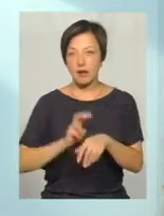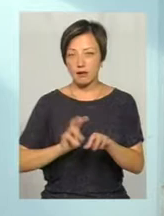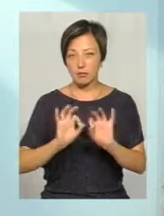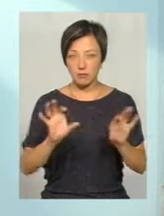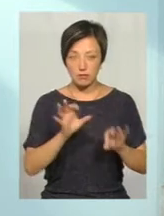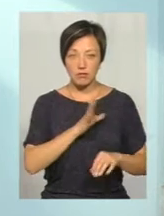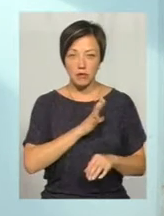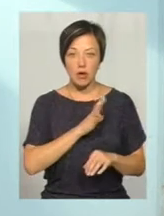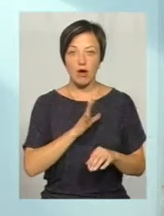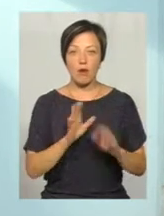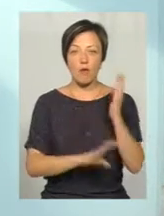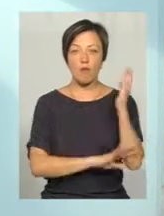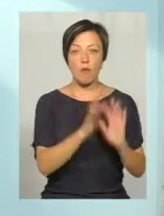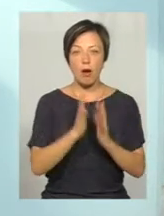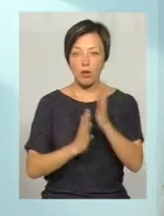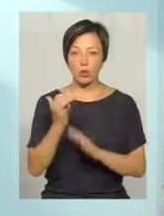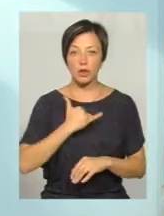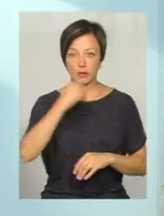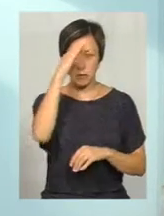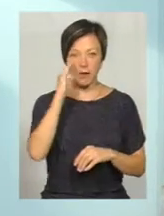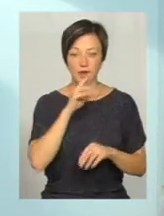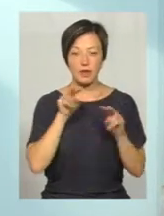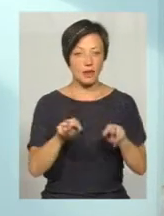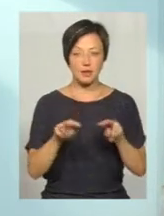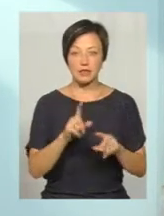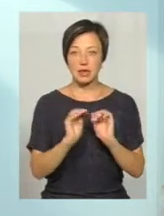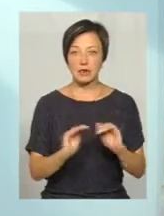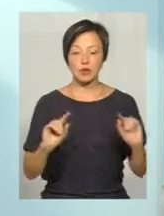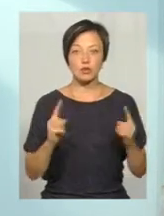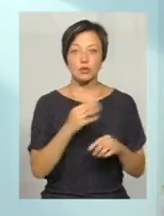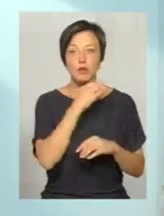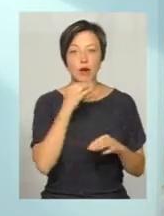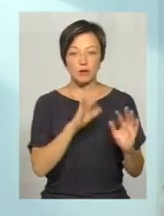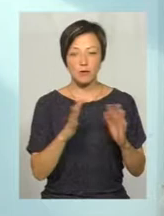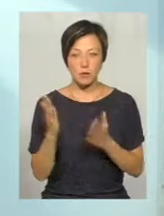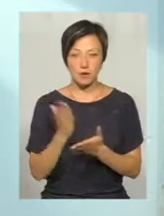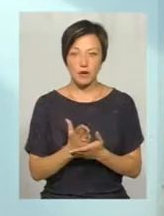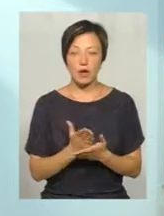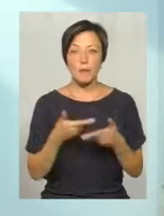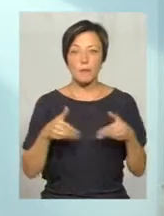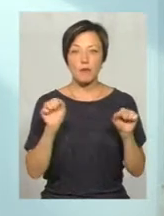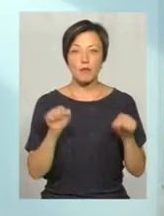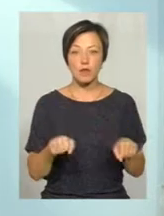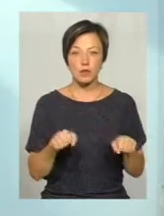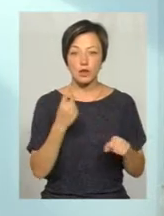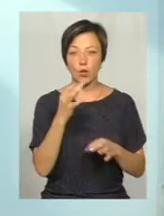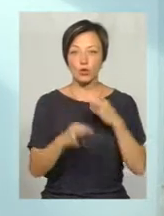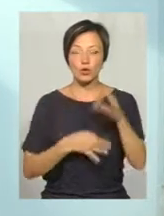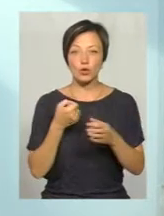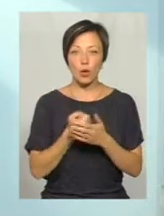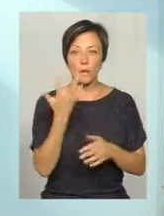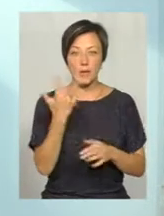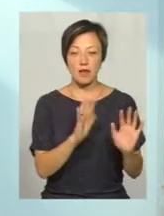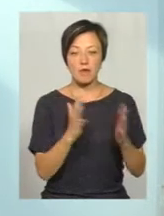в парках наших батьки не дивляться за дітьми, це дуже багато випадків. Ми можемо мати за добу до п'яти